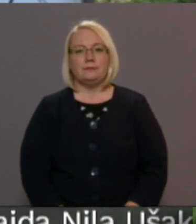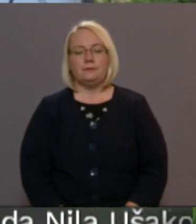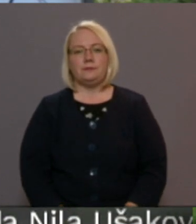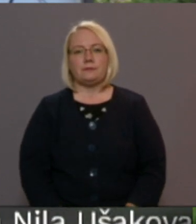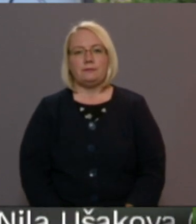televīzija. Kaspars